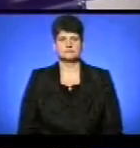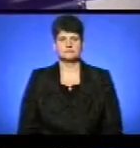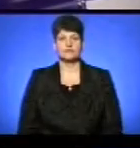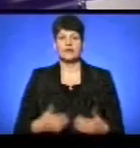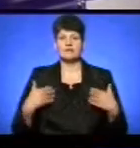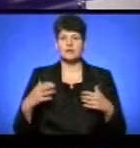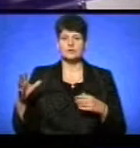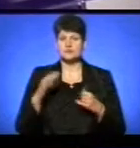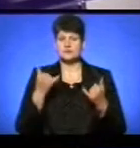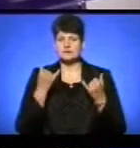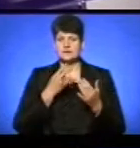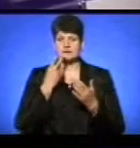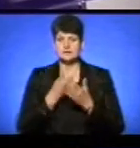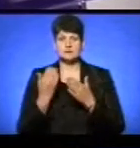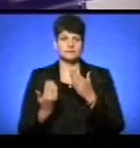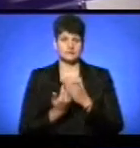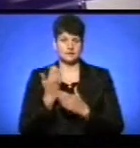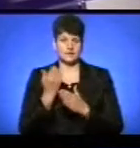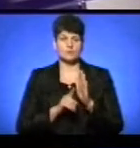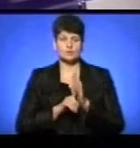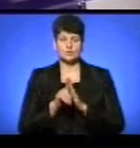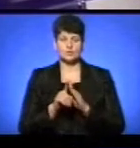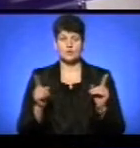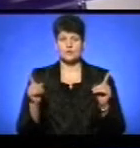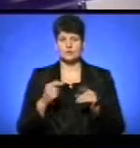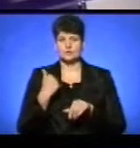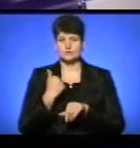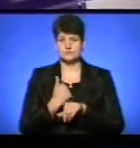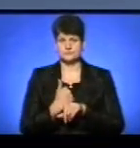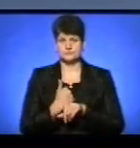Вітаю всіх, хто зараз з нами в ефірі новини. Спочатку коротко про головне.